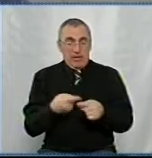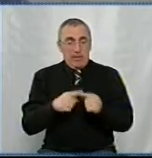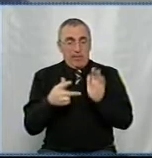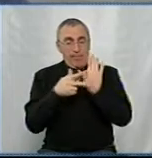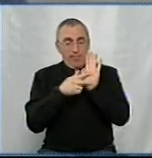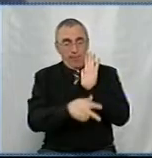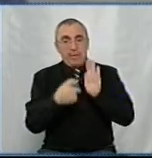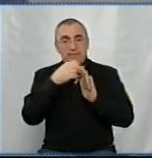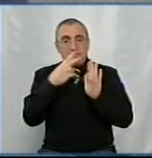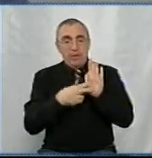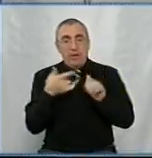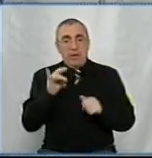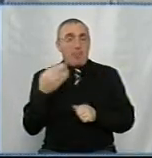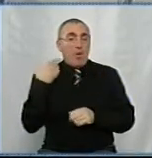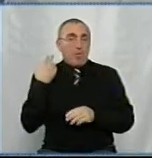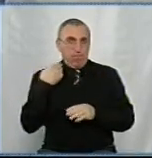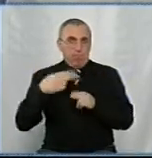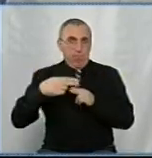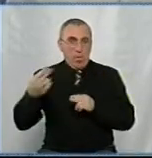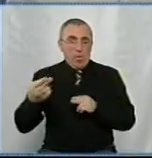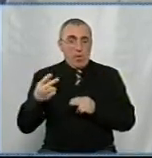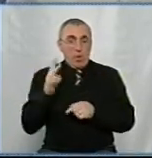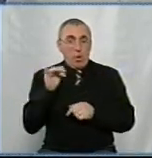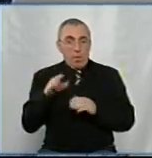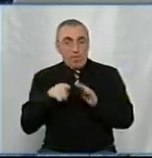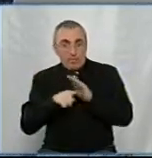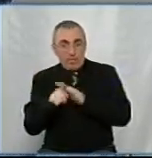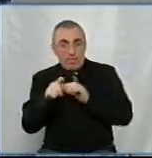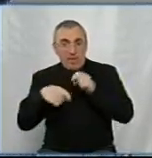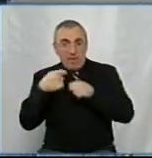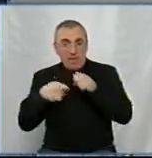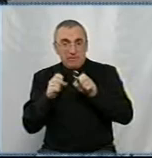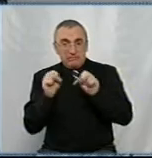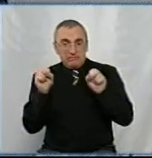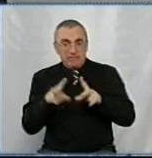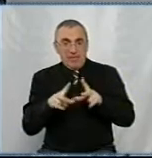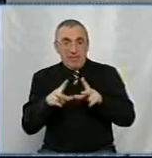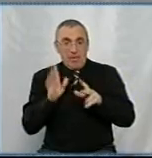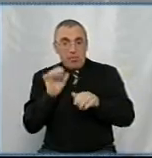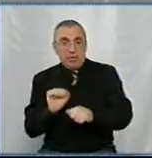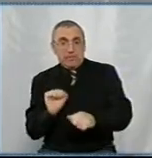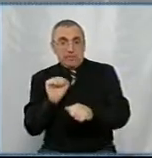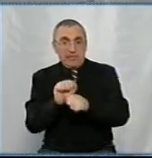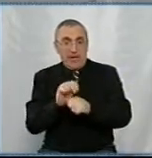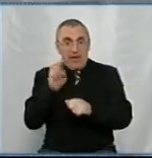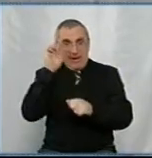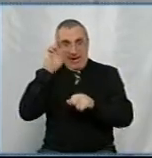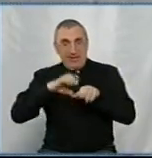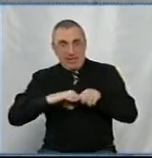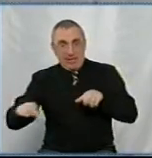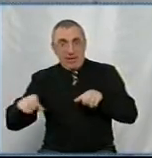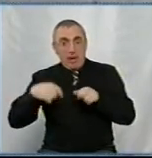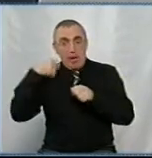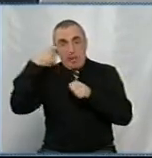тисяч 17 гривень за боргованістю. Дістають кротик, прив'язують до нього пристрій з речовиною, яка заблокує каналізацію. Пристрій